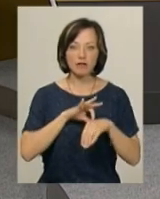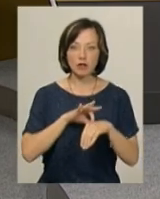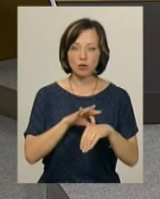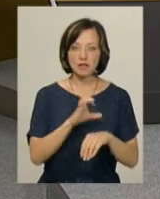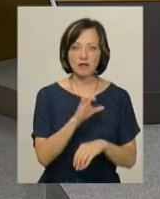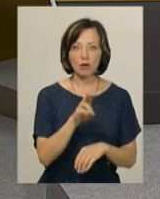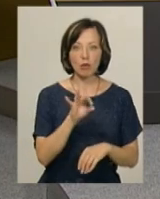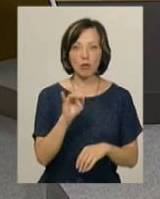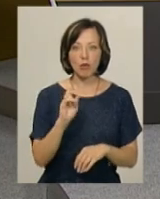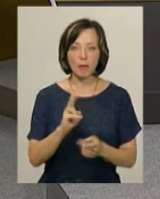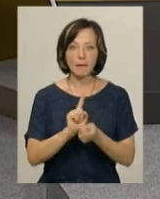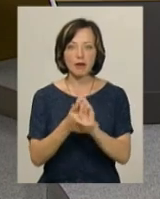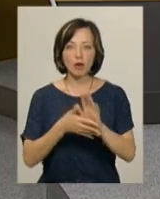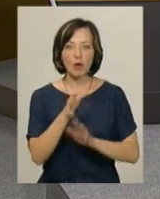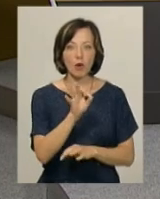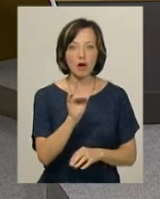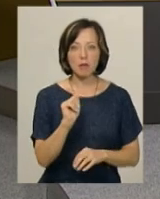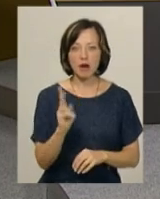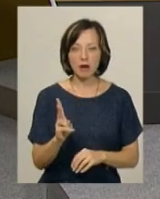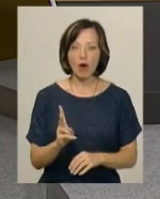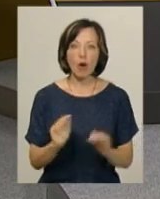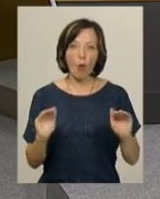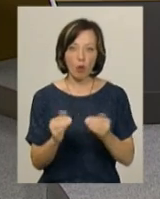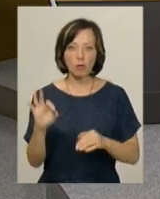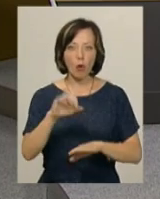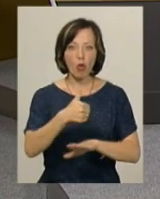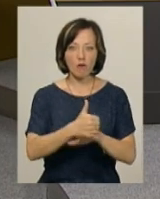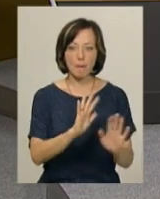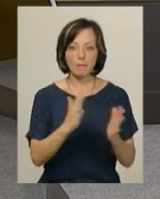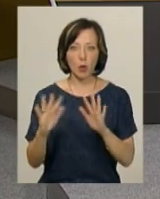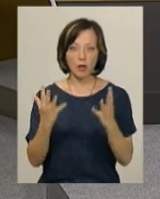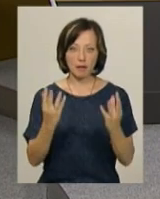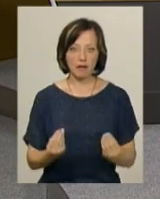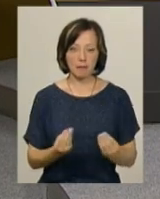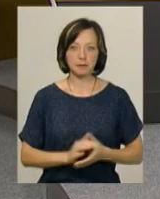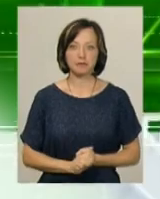Світлана Поробок, директор жестової мови Ольга Рибак. Коротко про головні події дня.